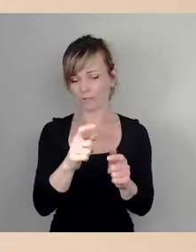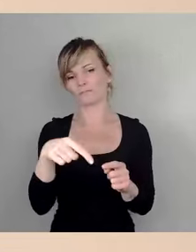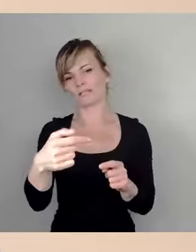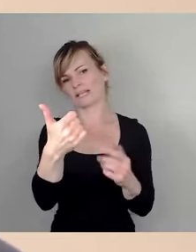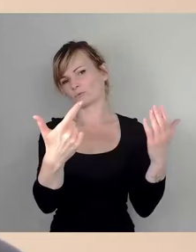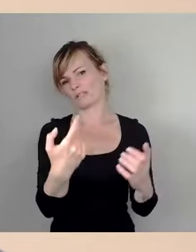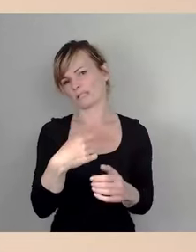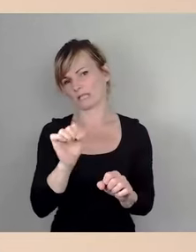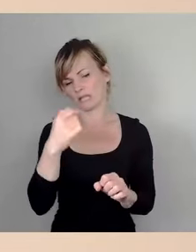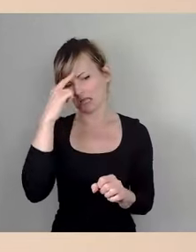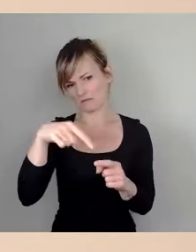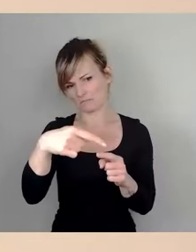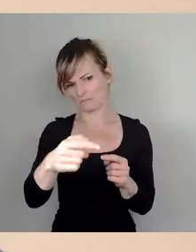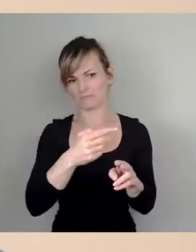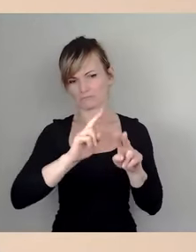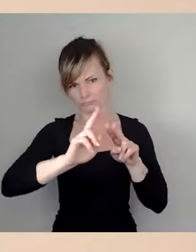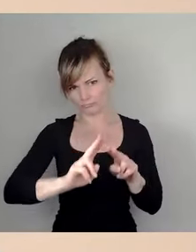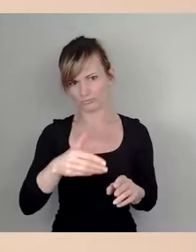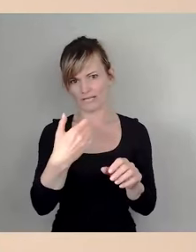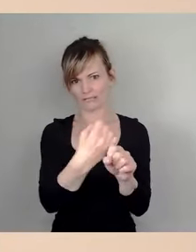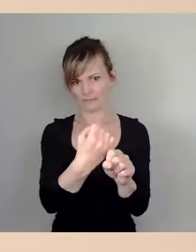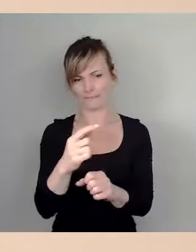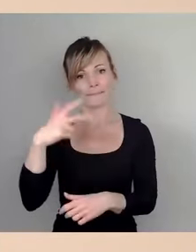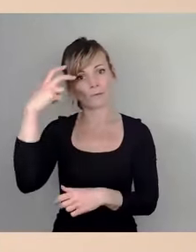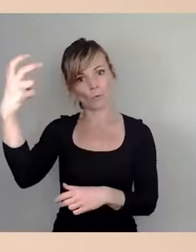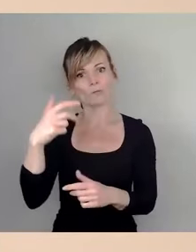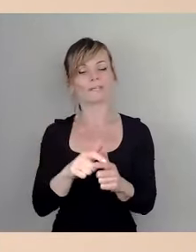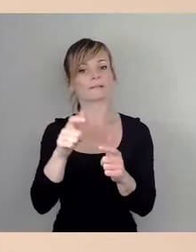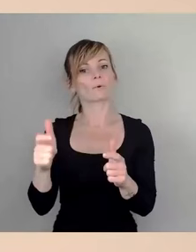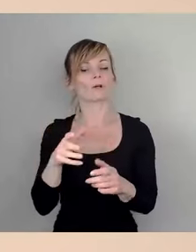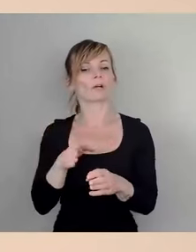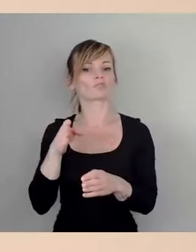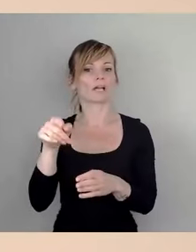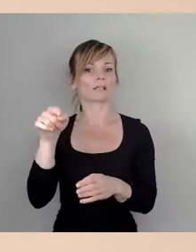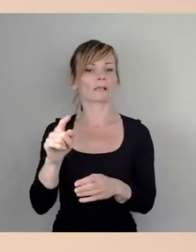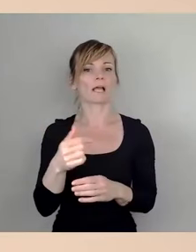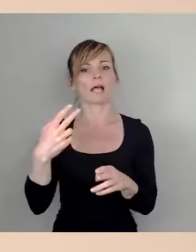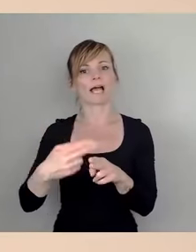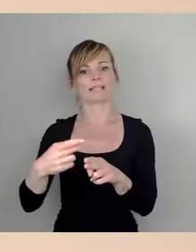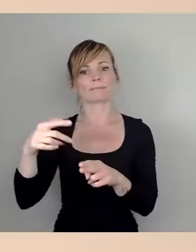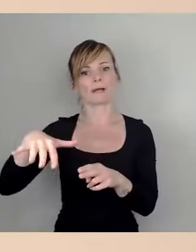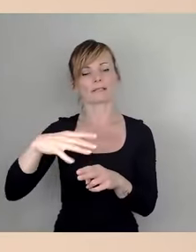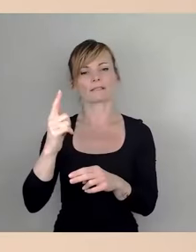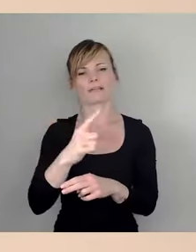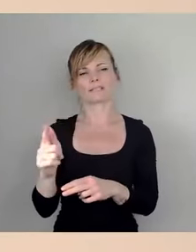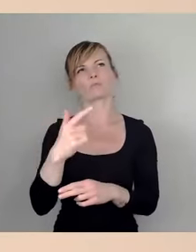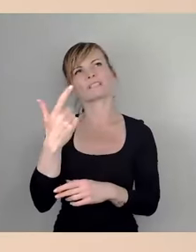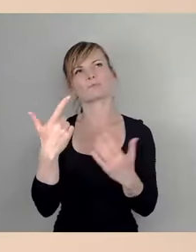Königsbrücker Straße im Zuge der Eisenbahn für 2027, Kostenpunkt schätzungsweise